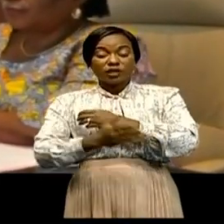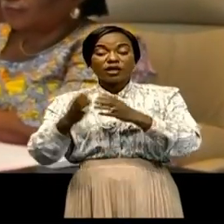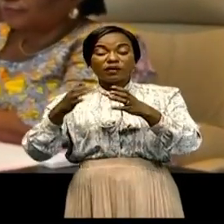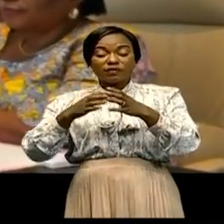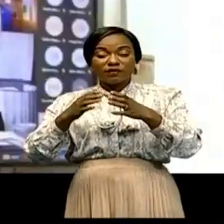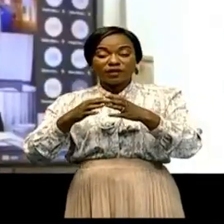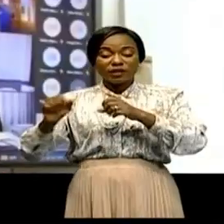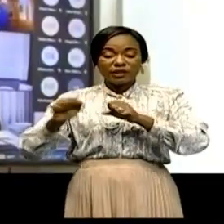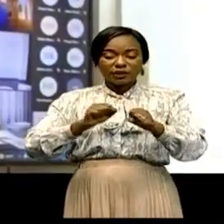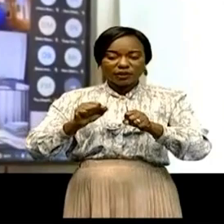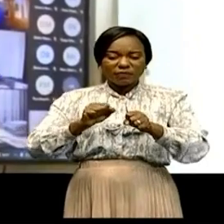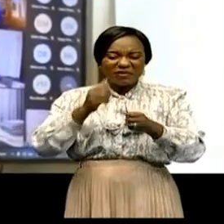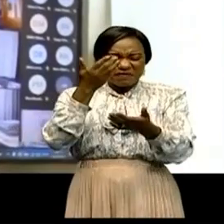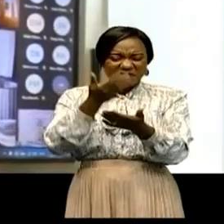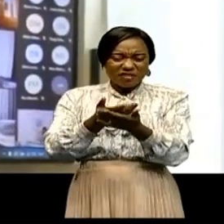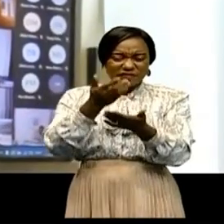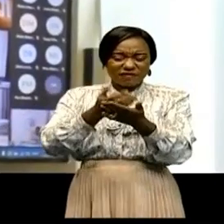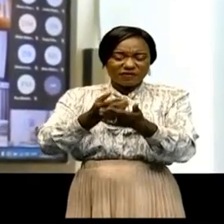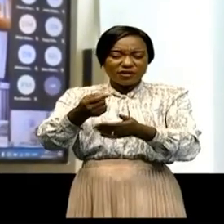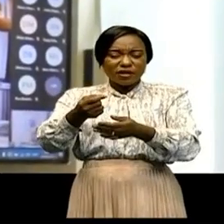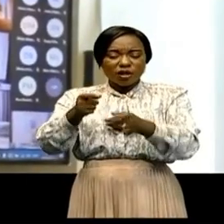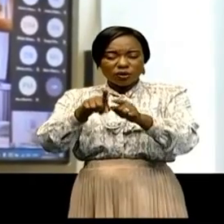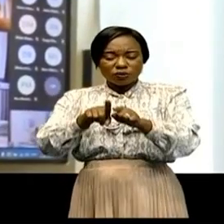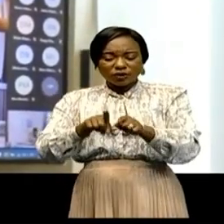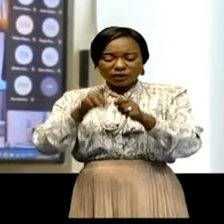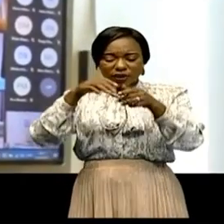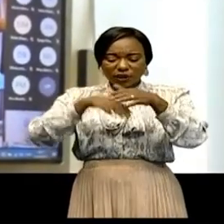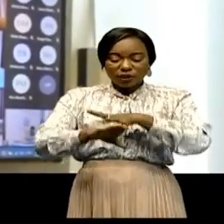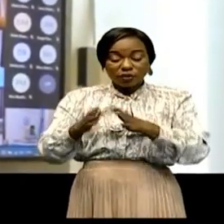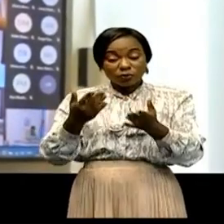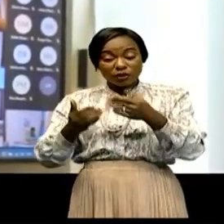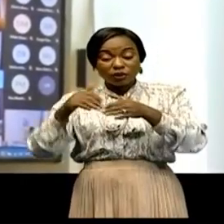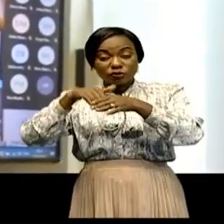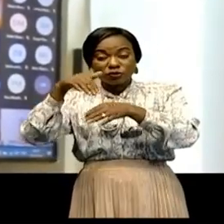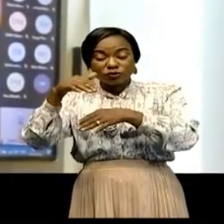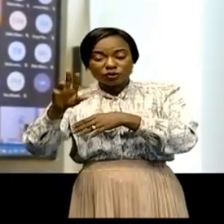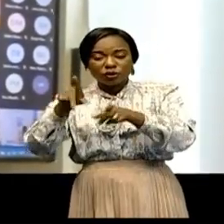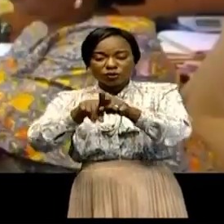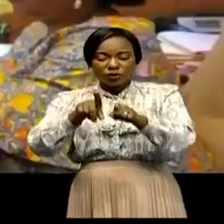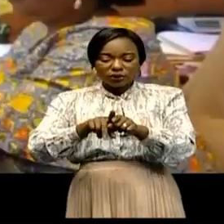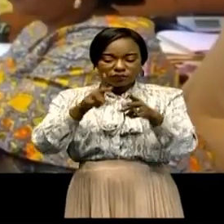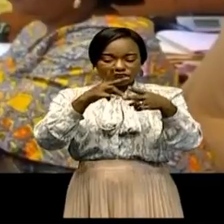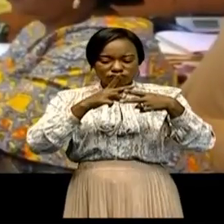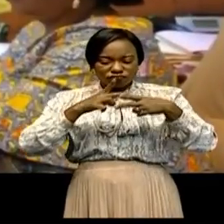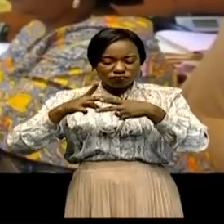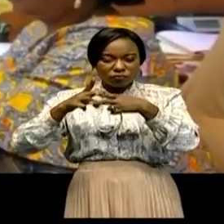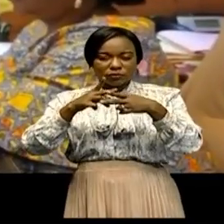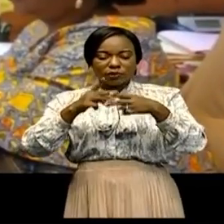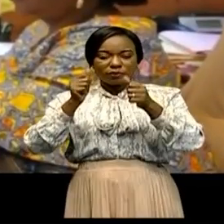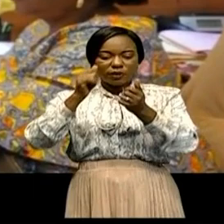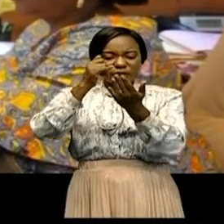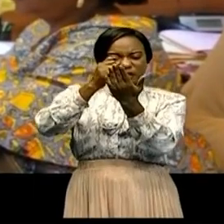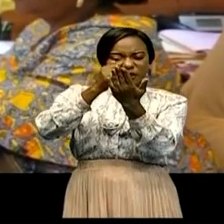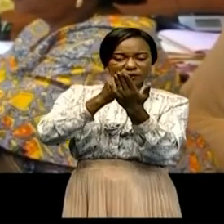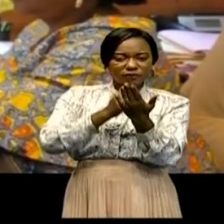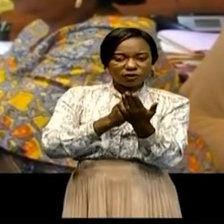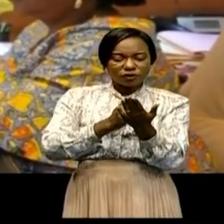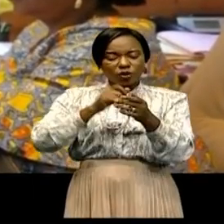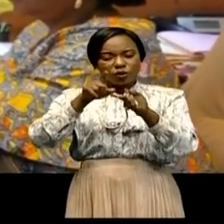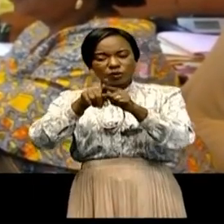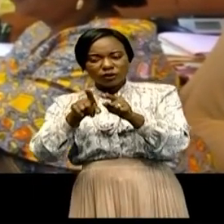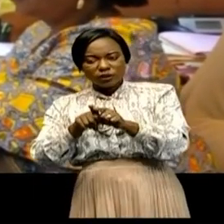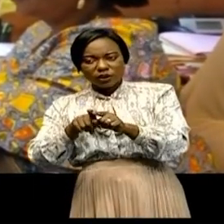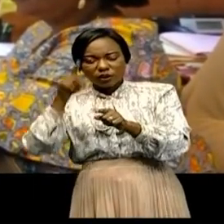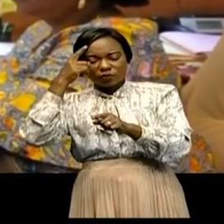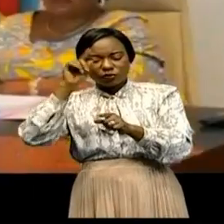rapides antigéniques ou PCR à l'entrée et à la sortie, la surveillance génomique, identification et caractérisation